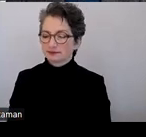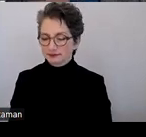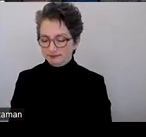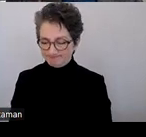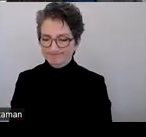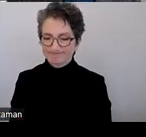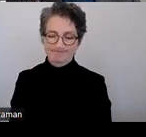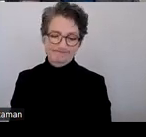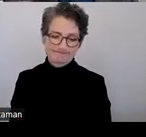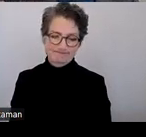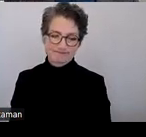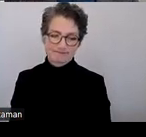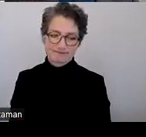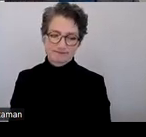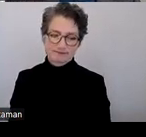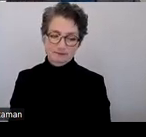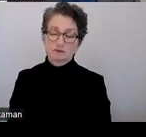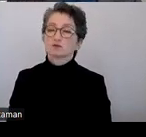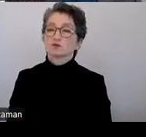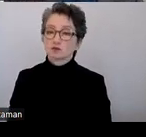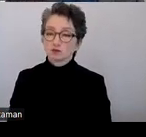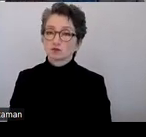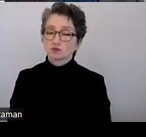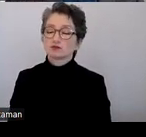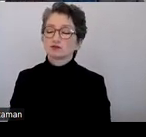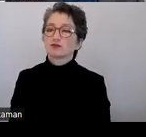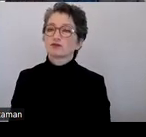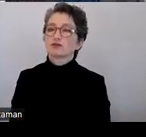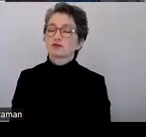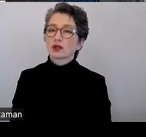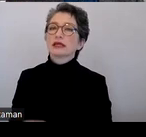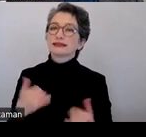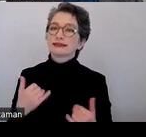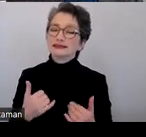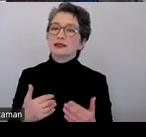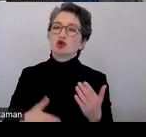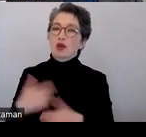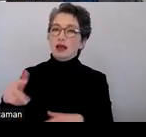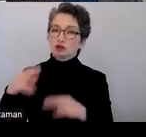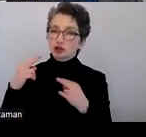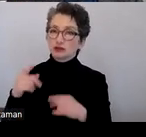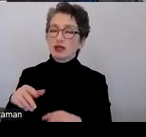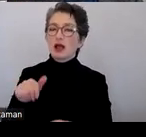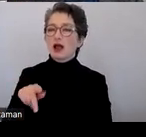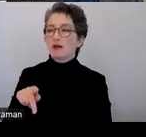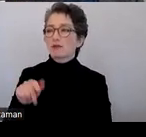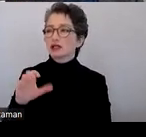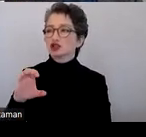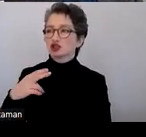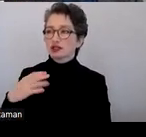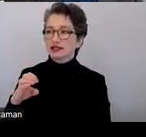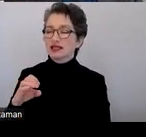So, und ein neuer Abschnitt in unserer Handreichung geht zum Apache Formatting Objects Processors.